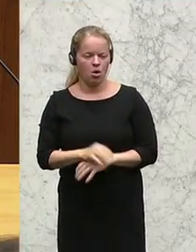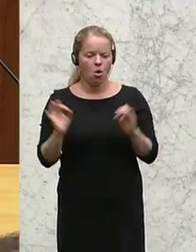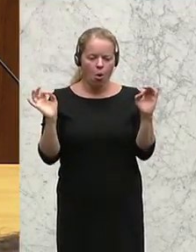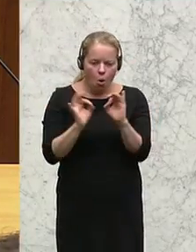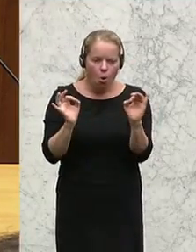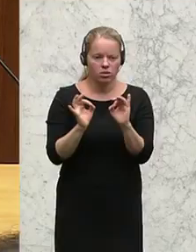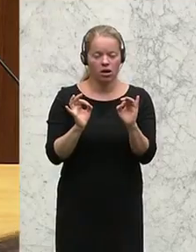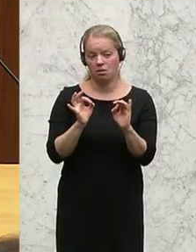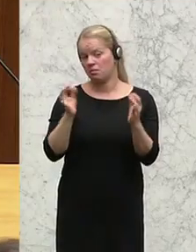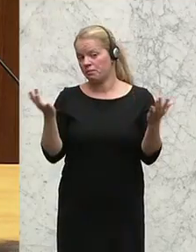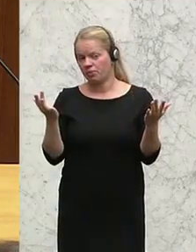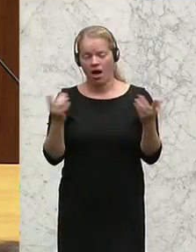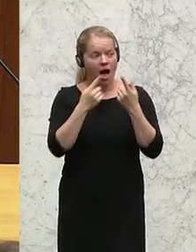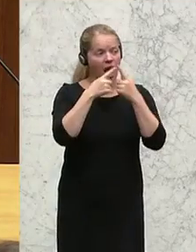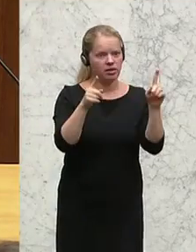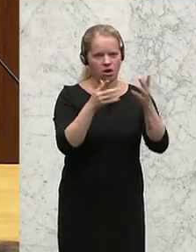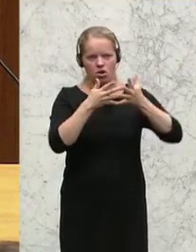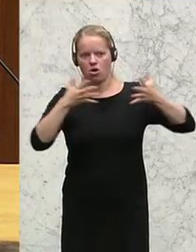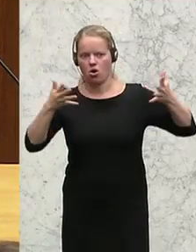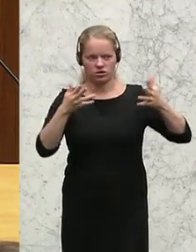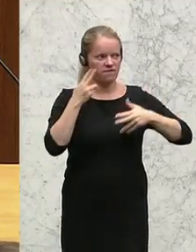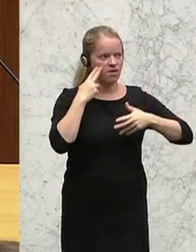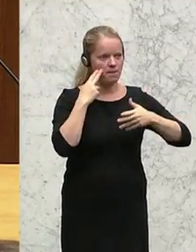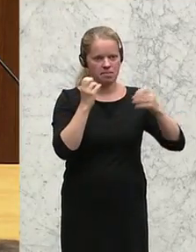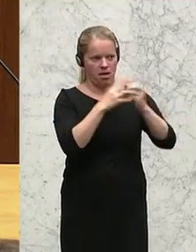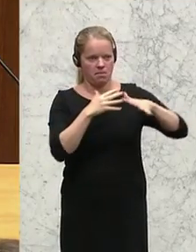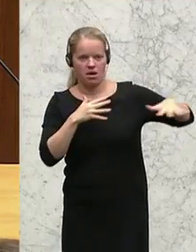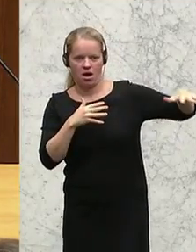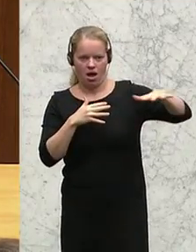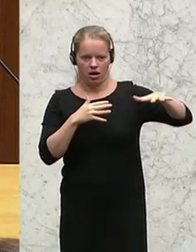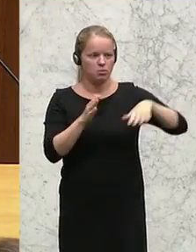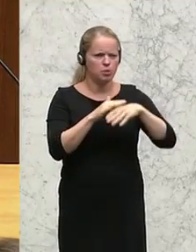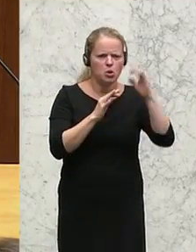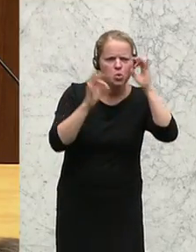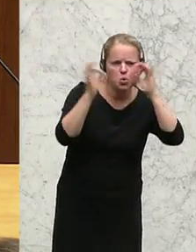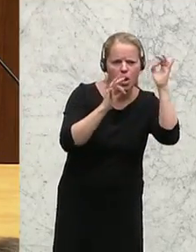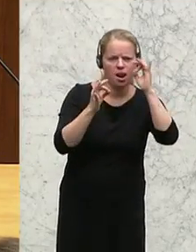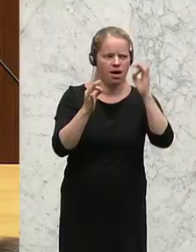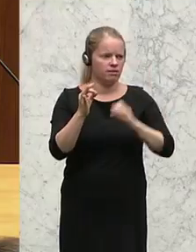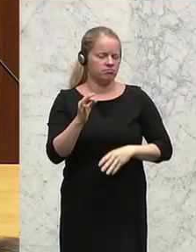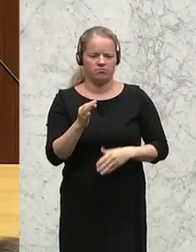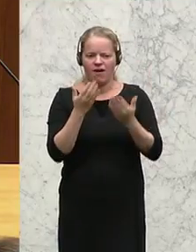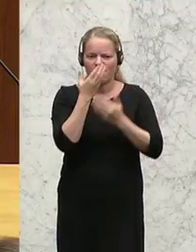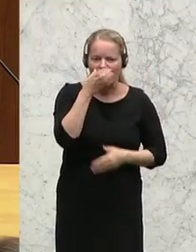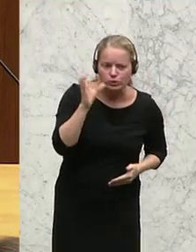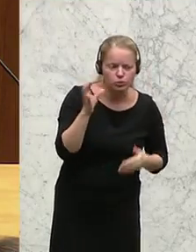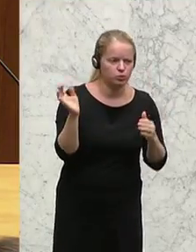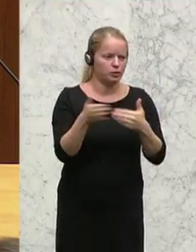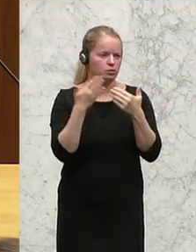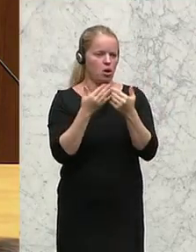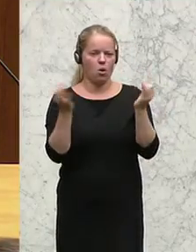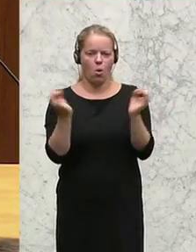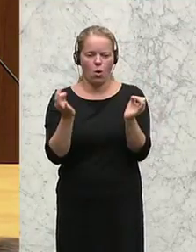hinausgehend noch von anderen multinationalen Konzernen. Da diskutieren wir nämlich alle über Google, über Facebook. Da diskutieren wir über den